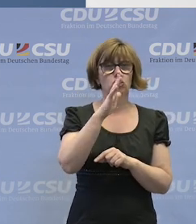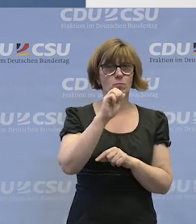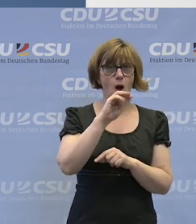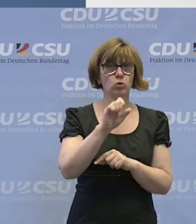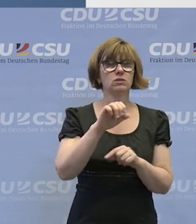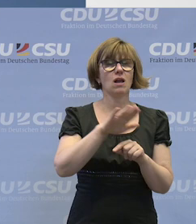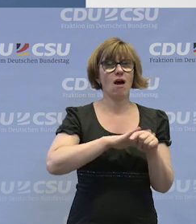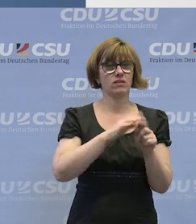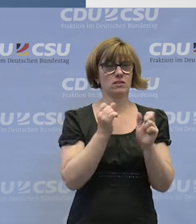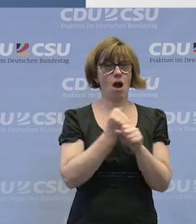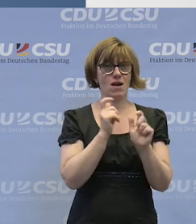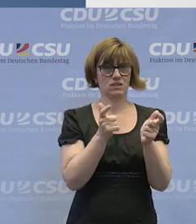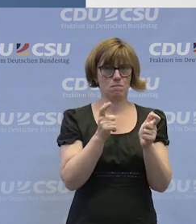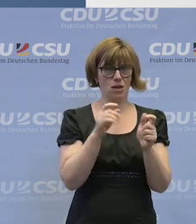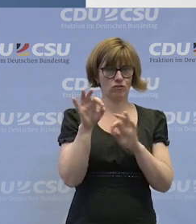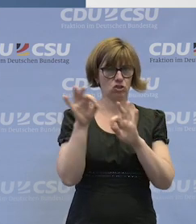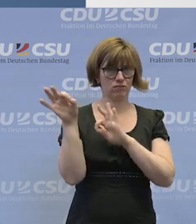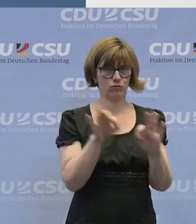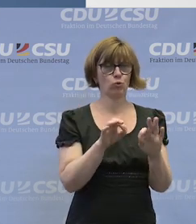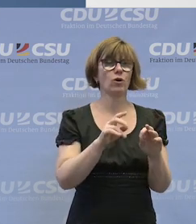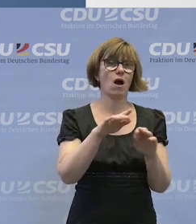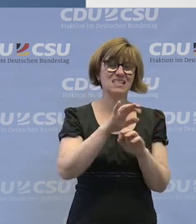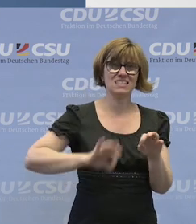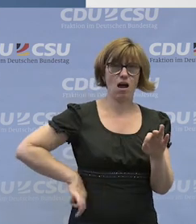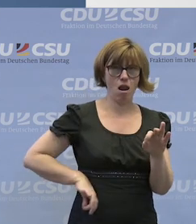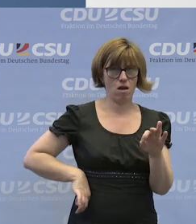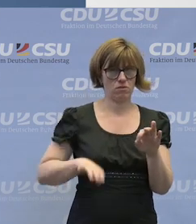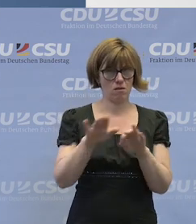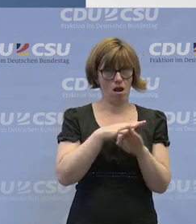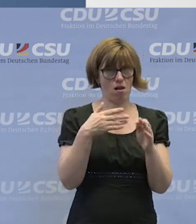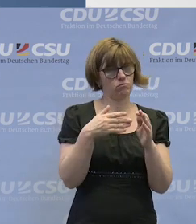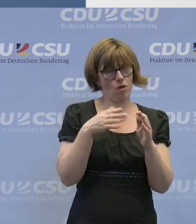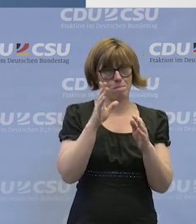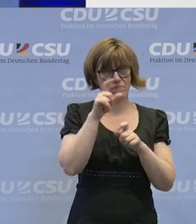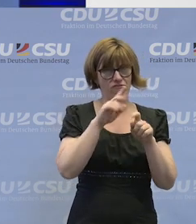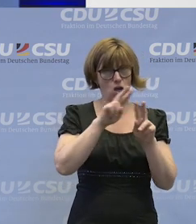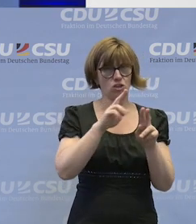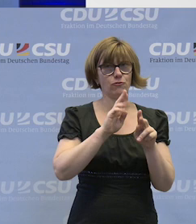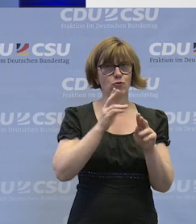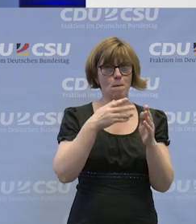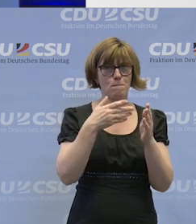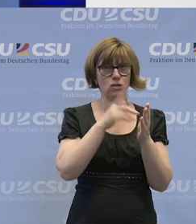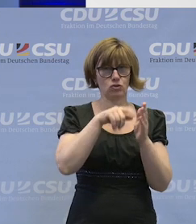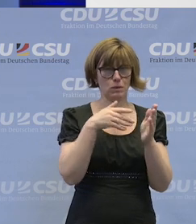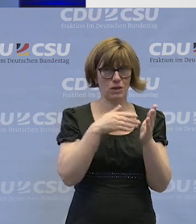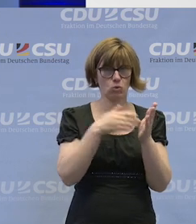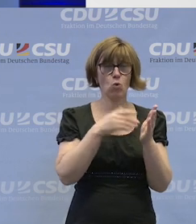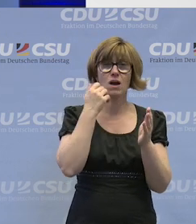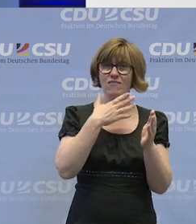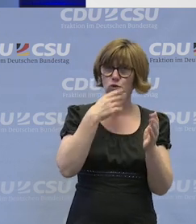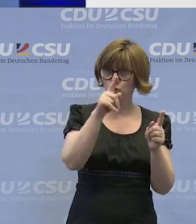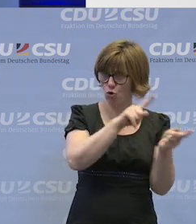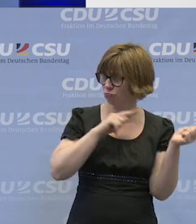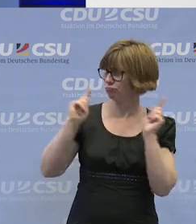Landesarbeitsgemeinschaft der saarländischen Werkstätten für behinderte Menschen. Jede Menge Geschäftsführer hier. Kommen Sie doch bitte mit in die